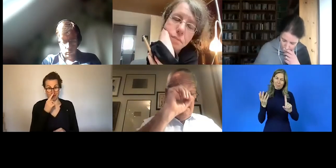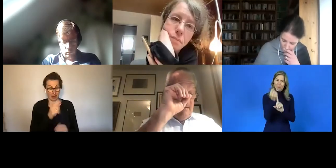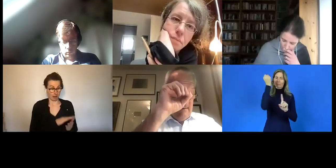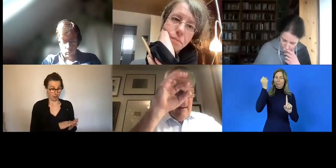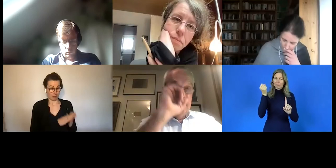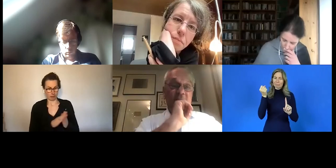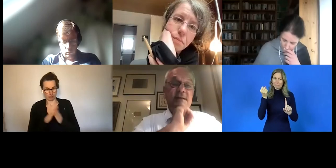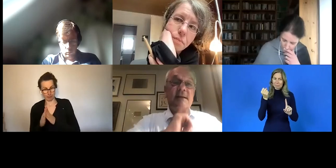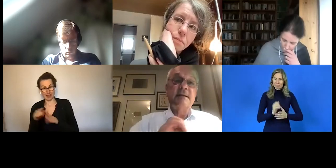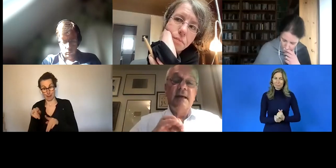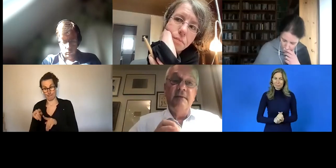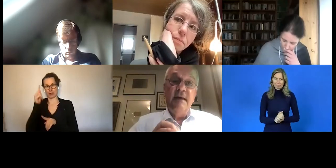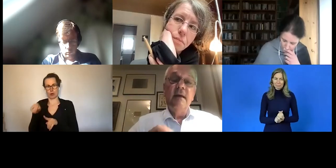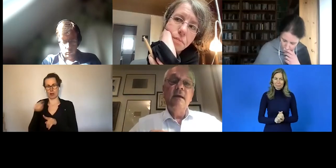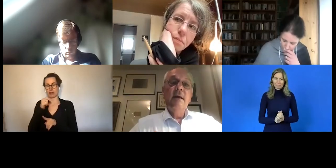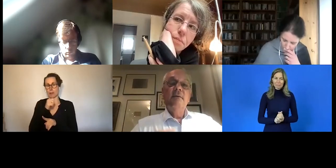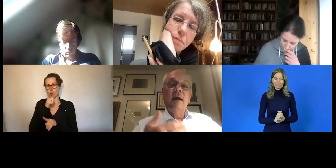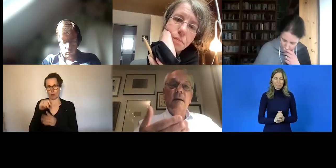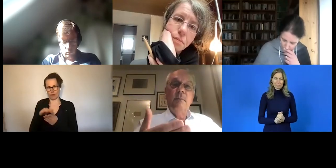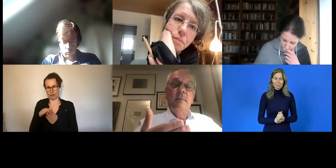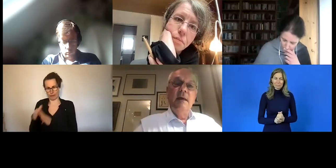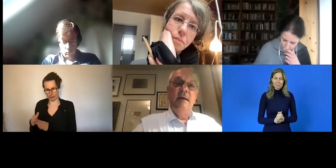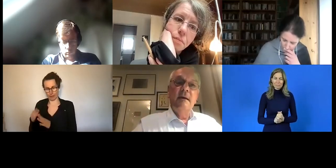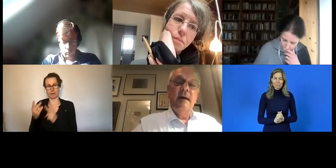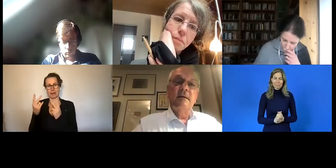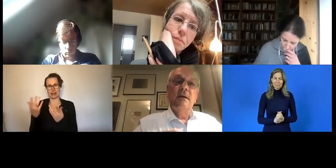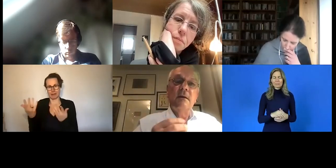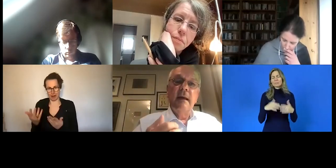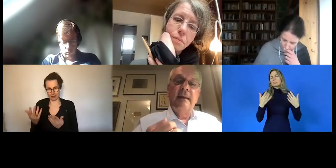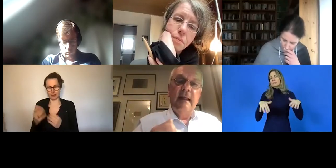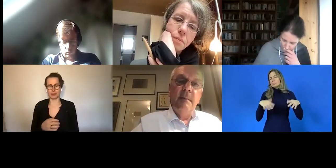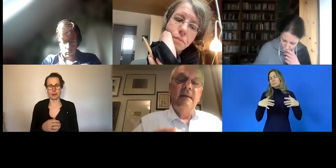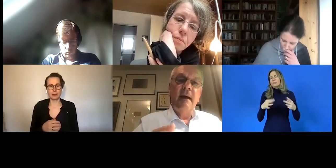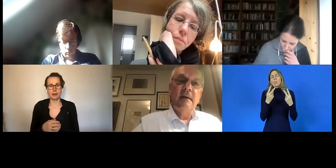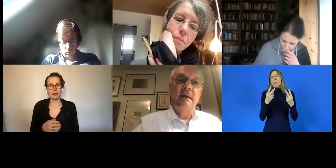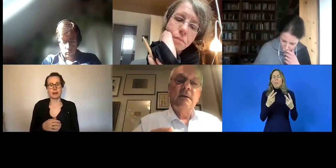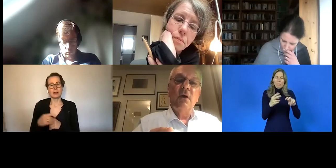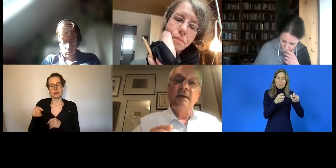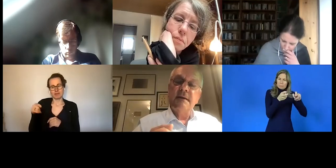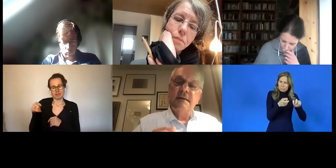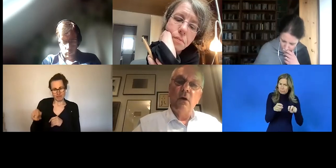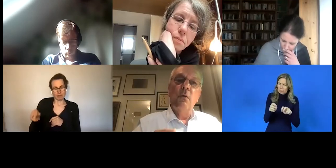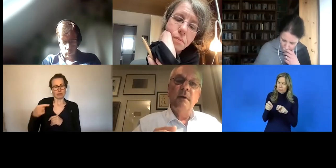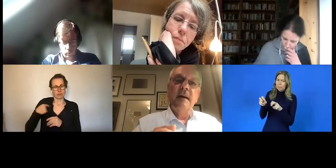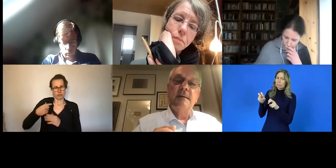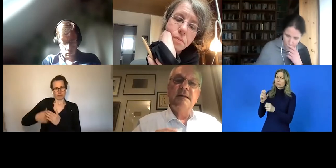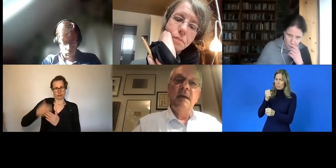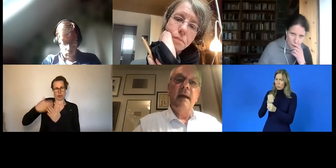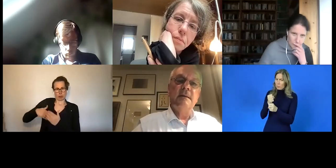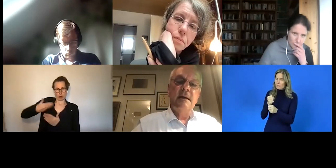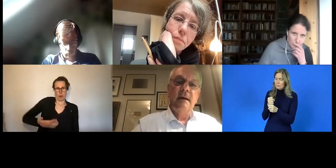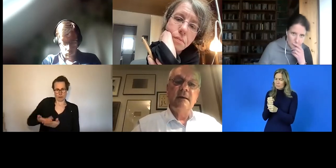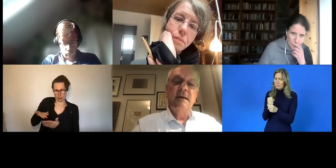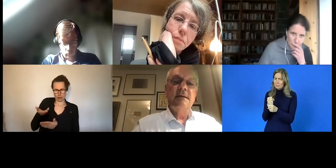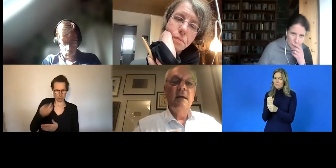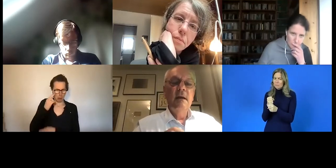war das dann sehr wichtig. Wir haben hier ein Element einrichten können, das europaweit ziemlich